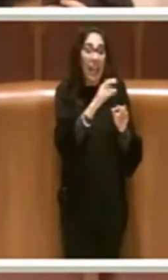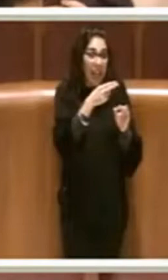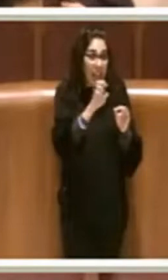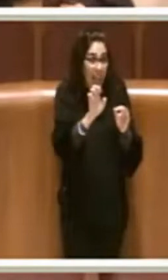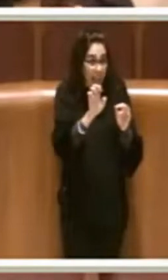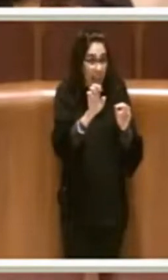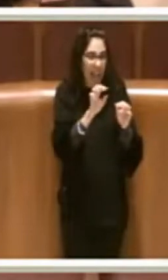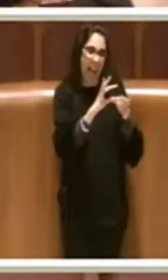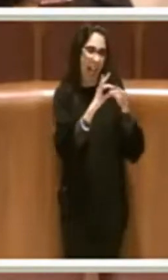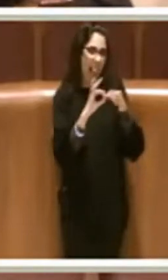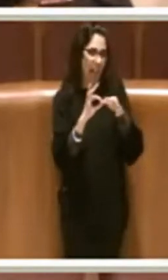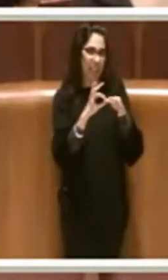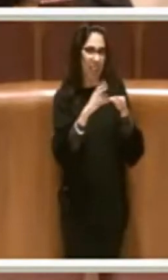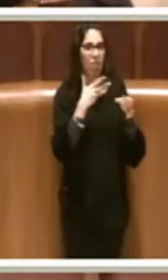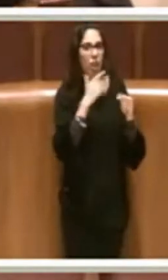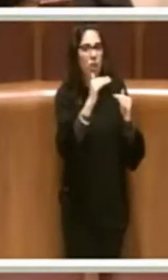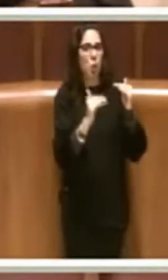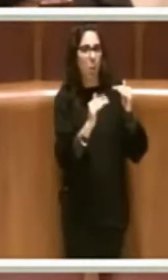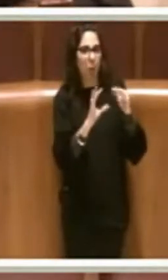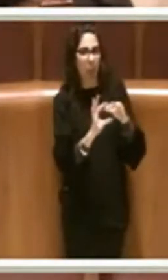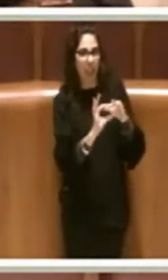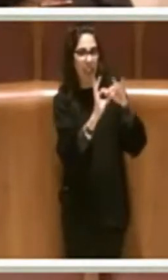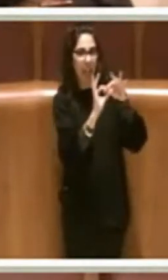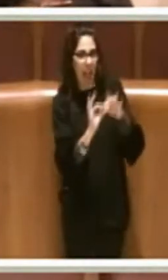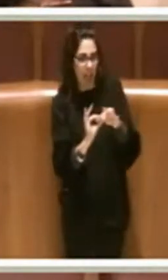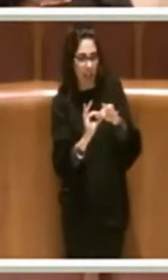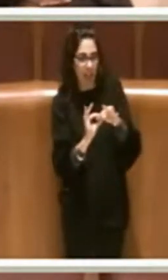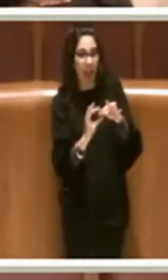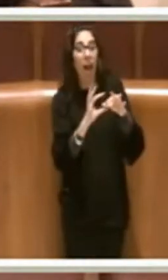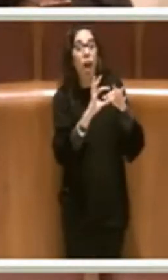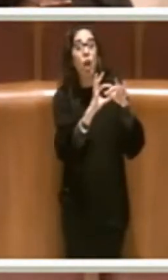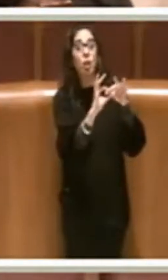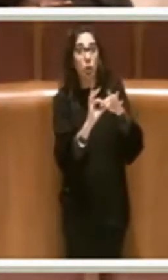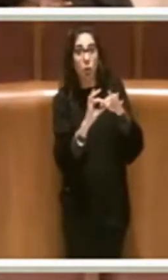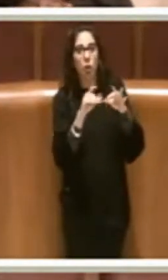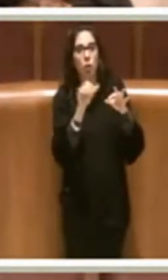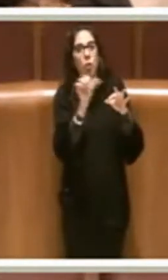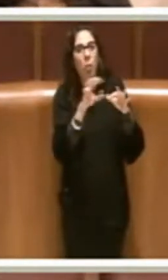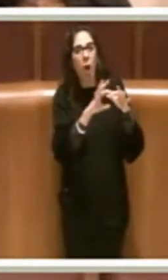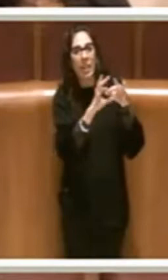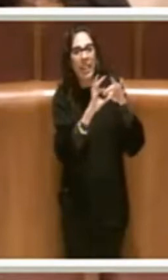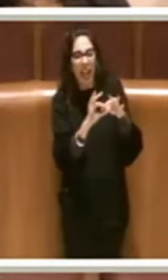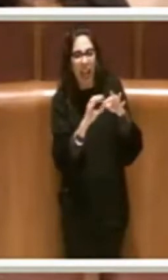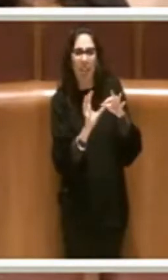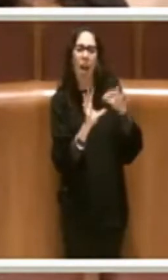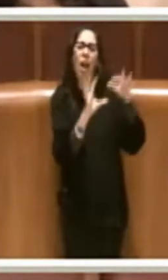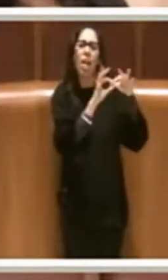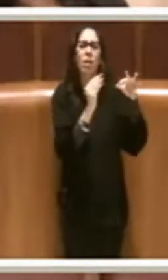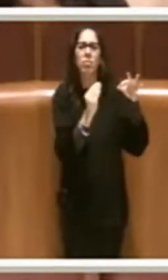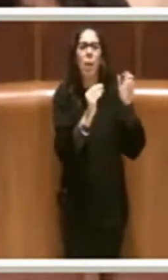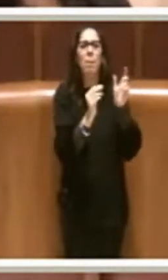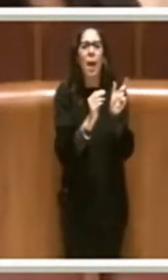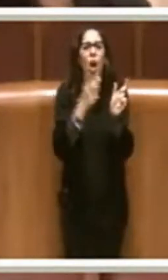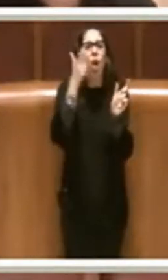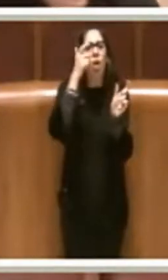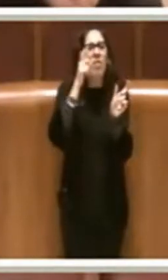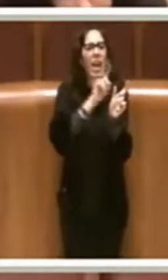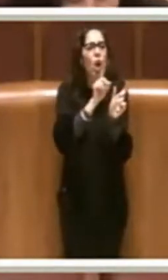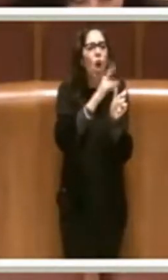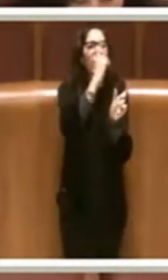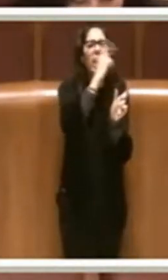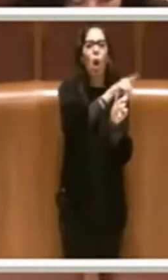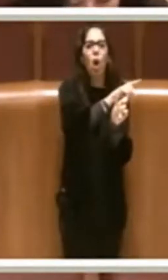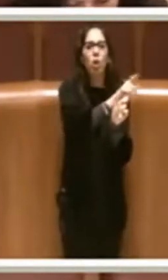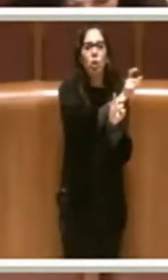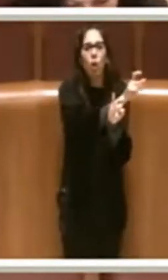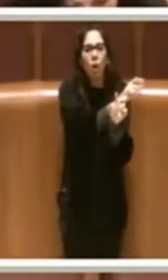subordinata che è retta dalla parola governo e non dal giorno del ricordo. E quindi questo passo è quello che in